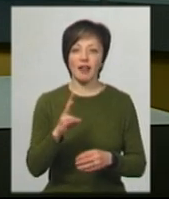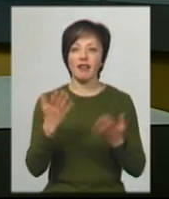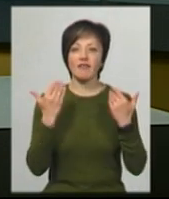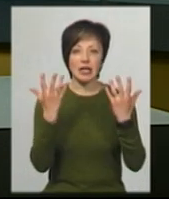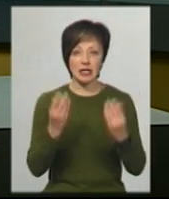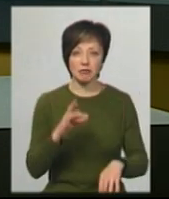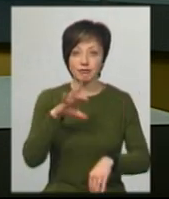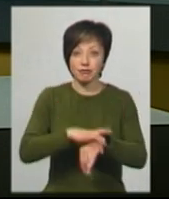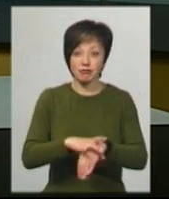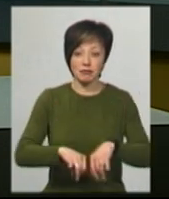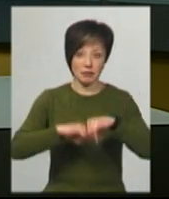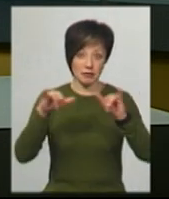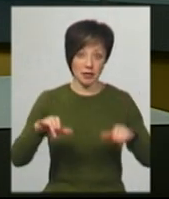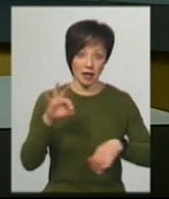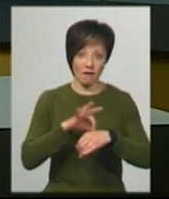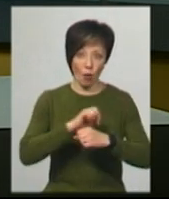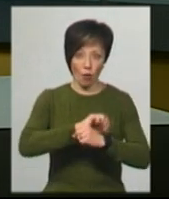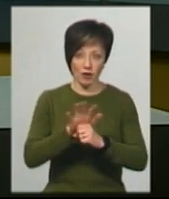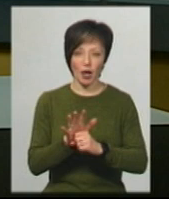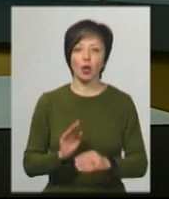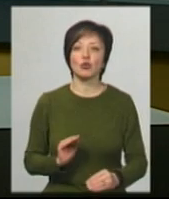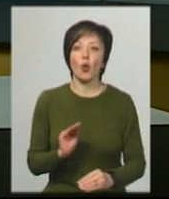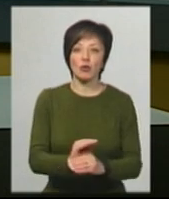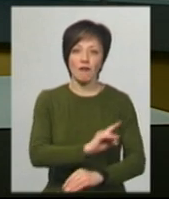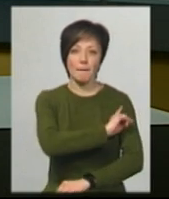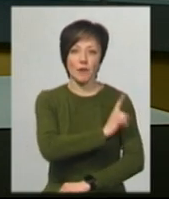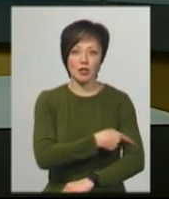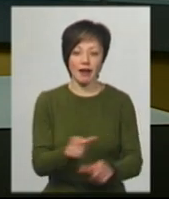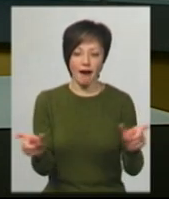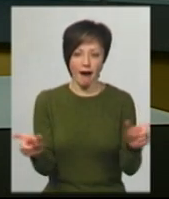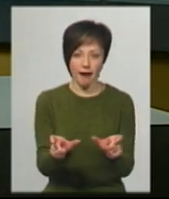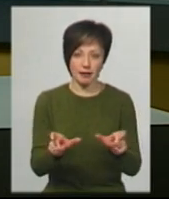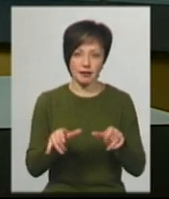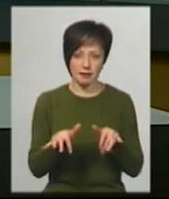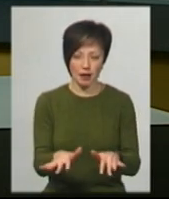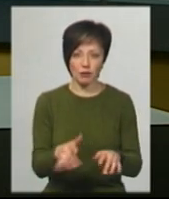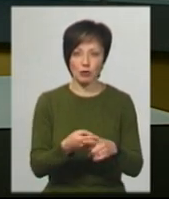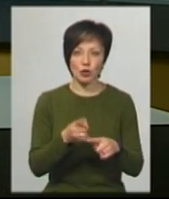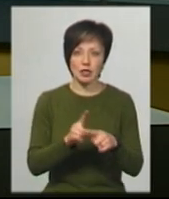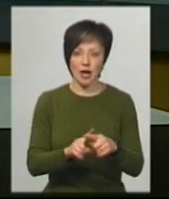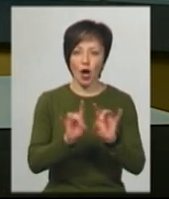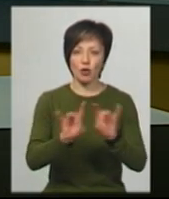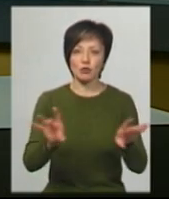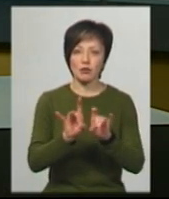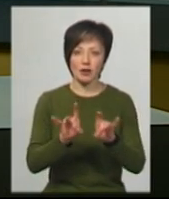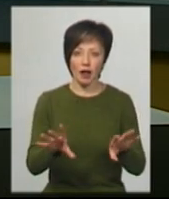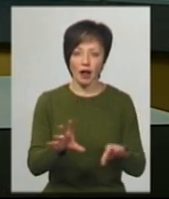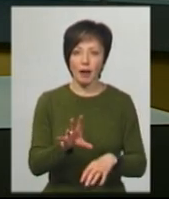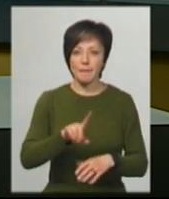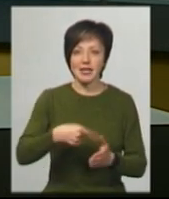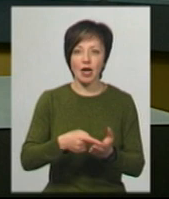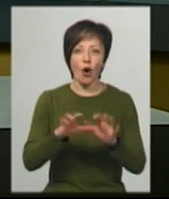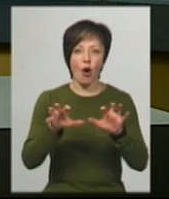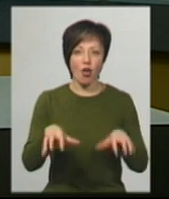зростання захворюваності на COVID-19, додатково посилили карантинні заходи. Про це Суспільному розповідає Нетішинський